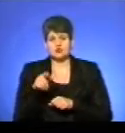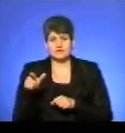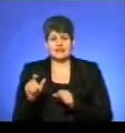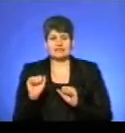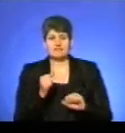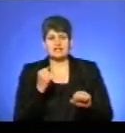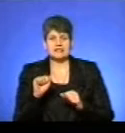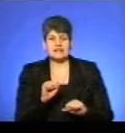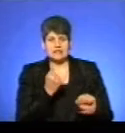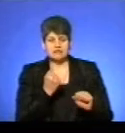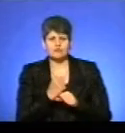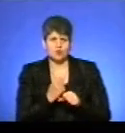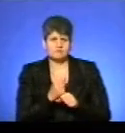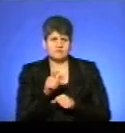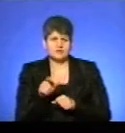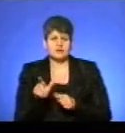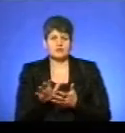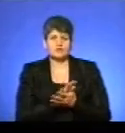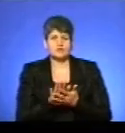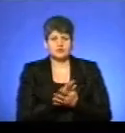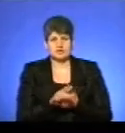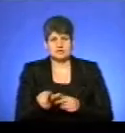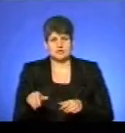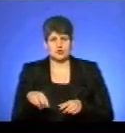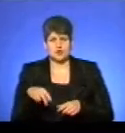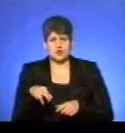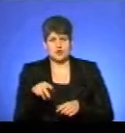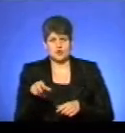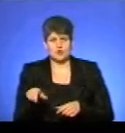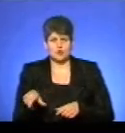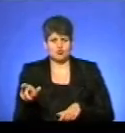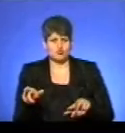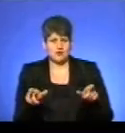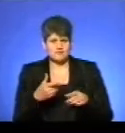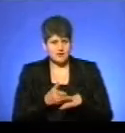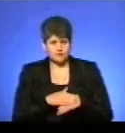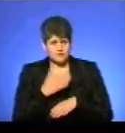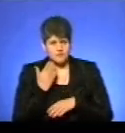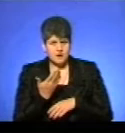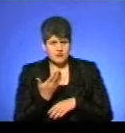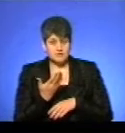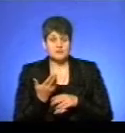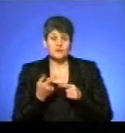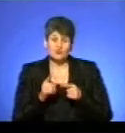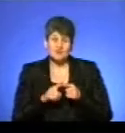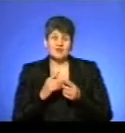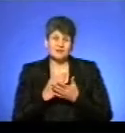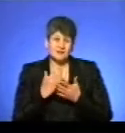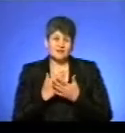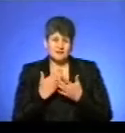і робітників поруч із тротуарів. Тобто складнощів таких немає? Це викликає певні